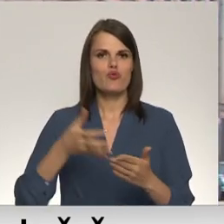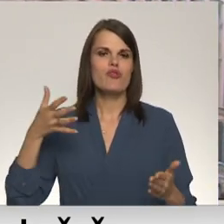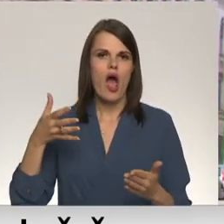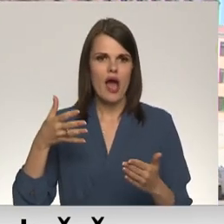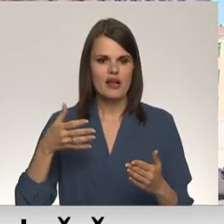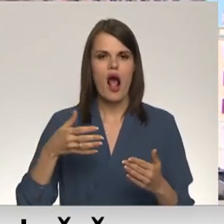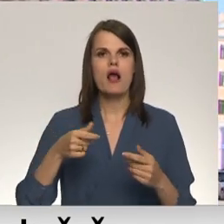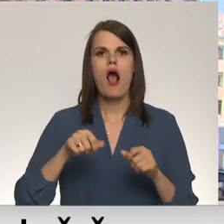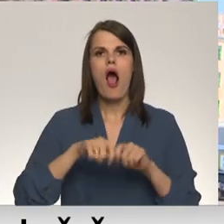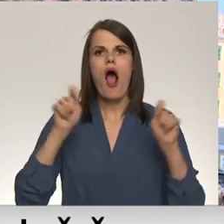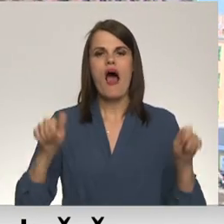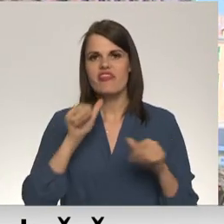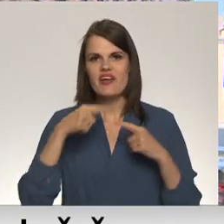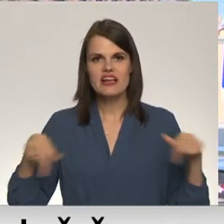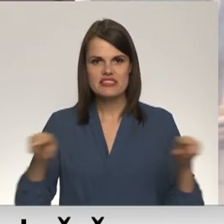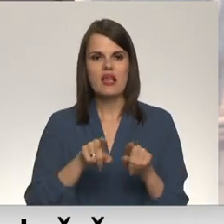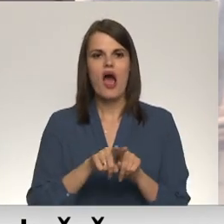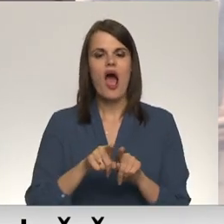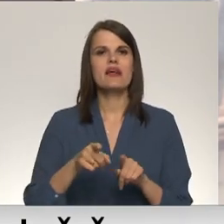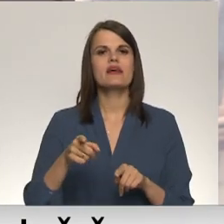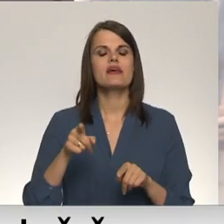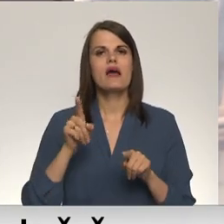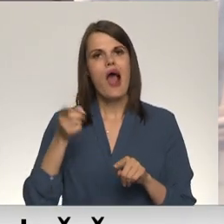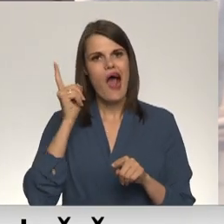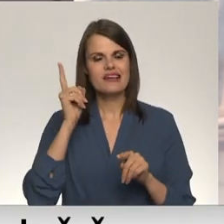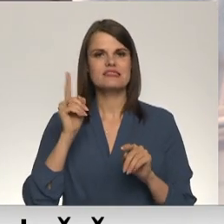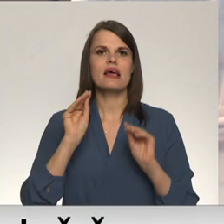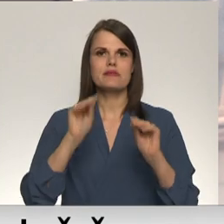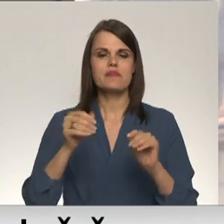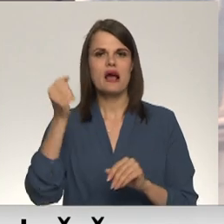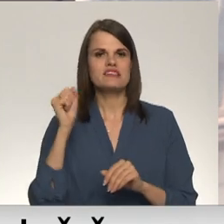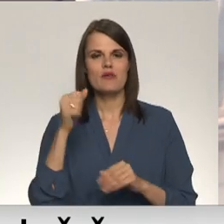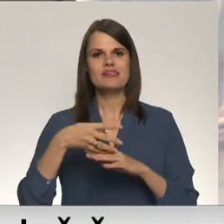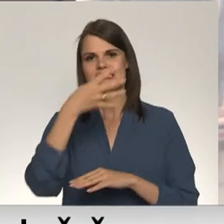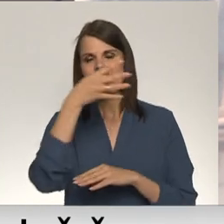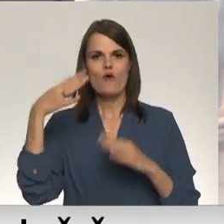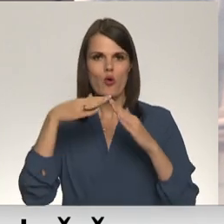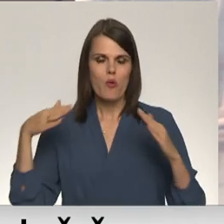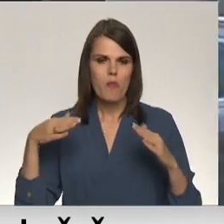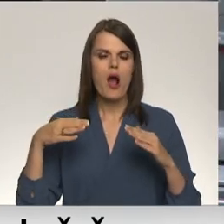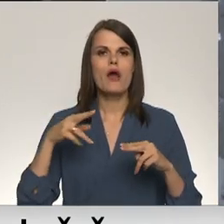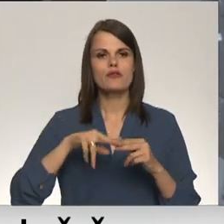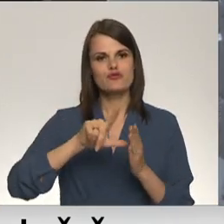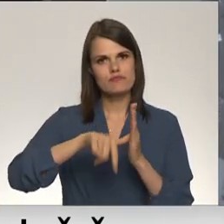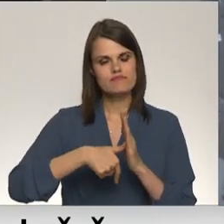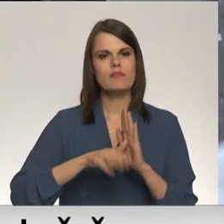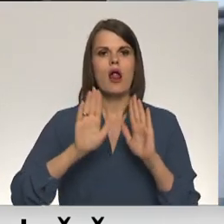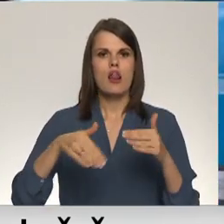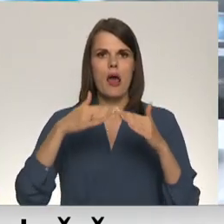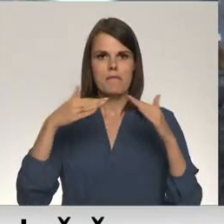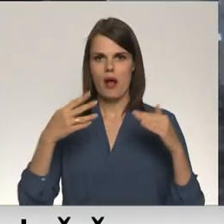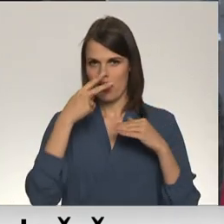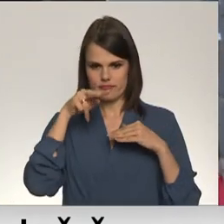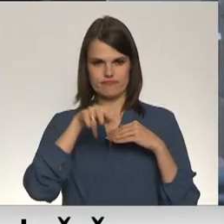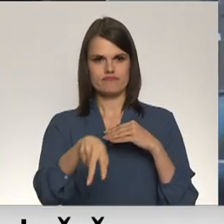zāles atvēršanu. Ar jāizliek to ierīkošanu dzīvojumajās mājās un 4 km rādiju sāp tām, lai atpriekšā esošās